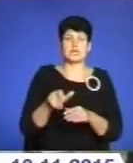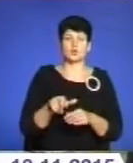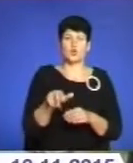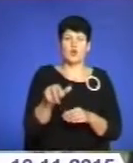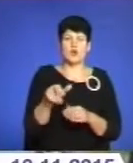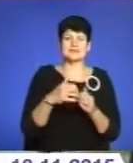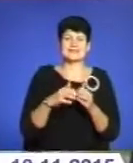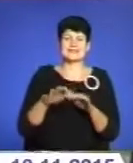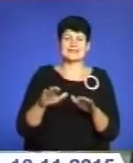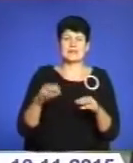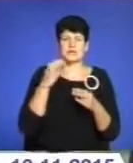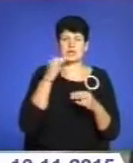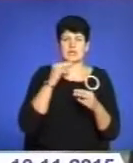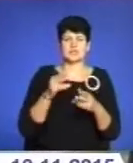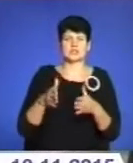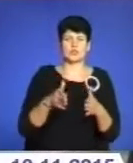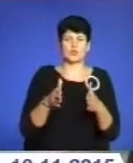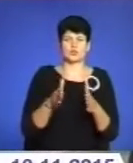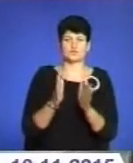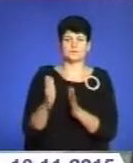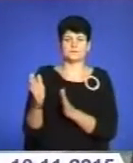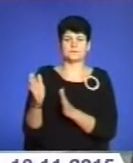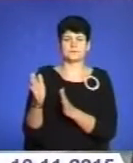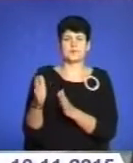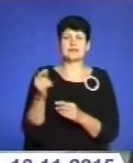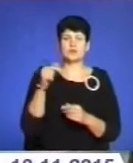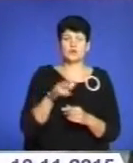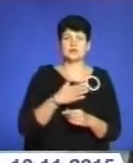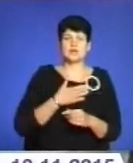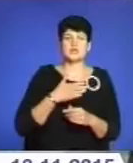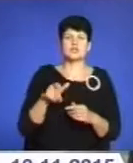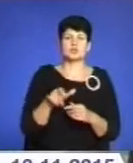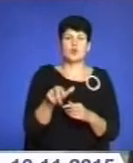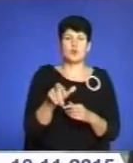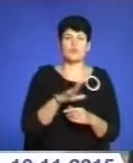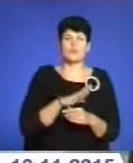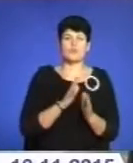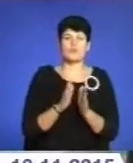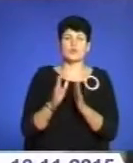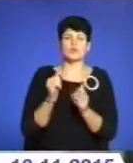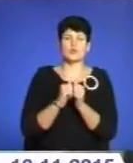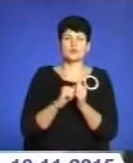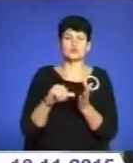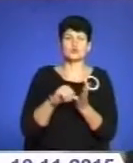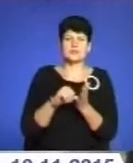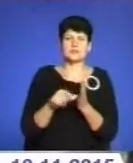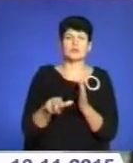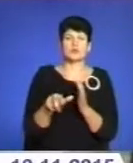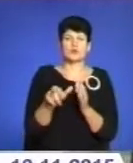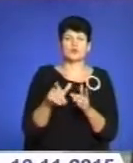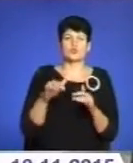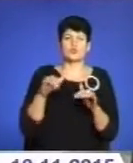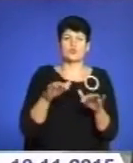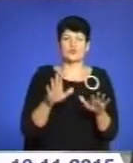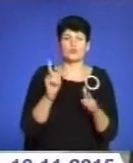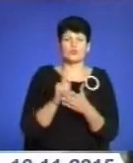та порівняння дорожньої безпеки. Для того, щоб на наших дорогах не став порядок, кожен учасник дорожнього руху повинен знати і